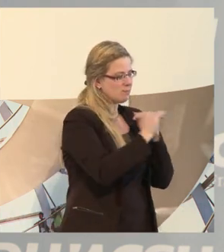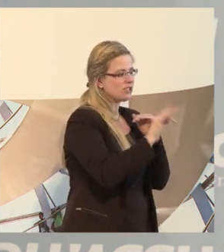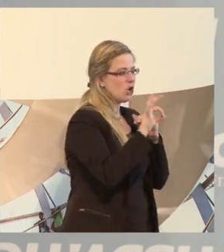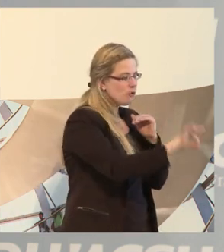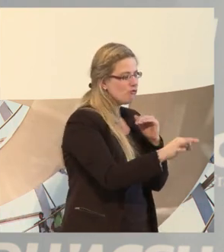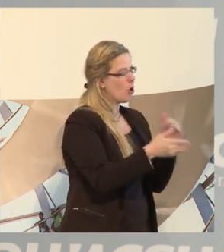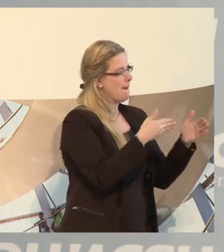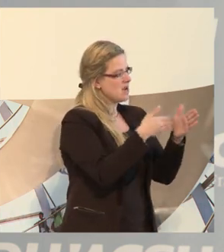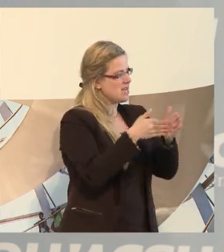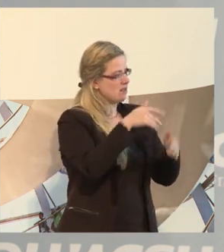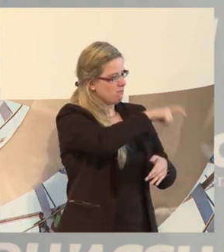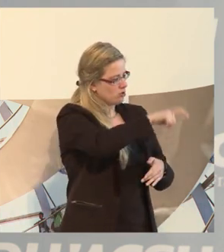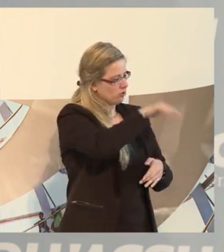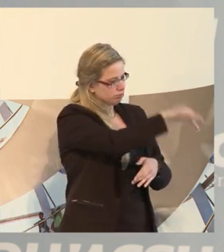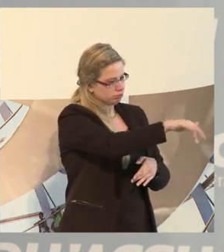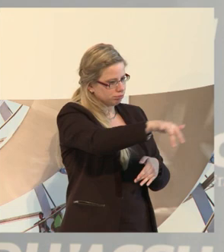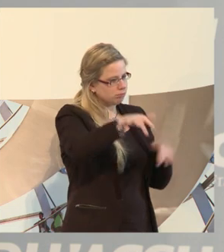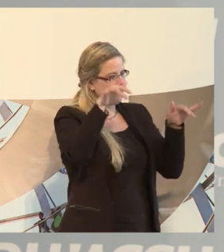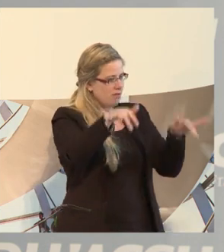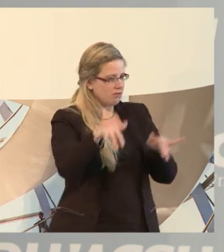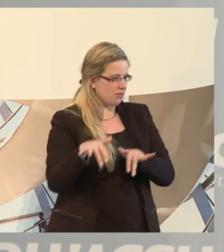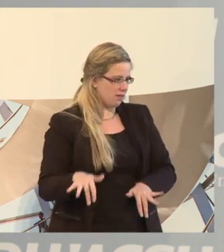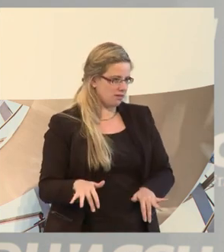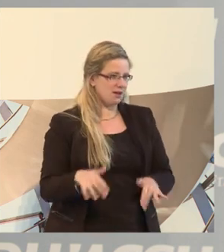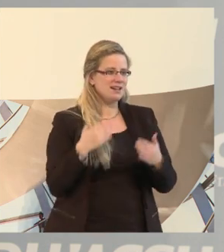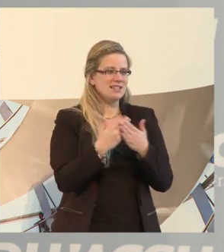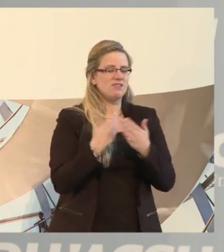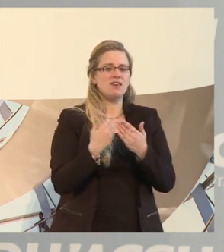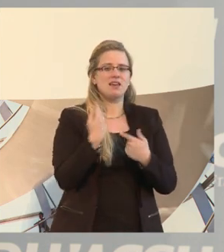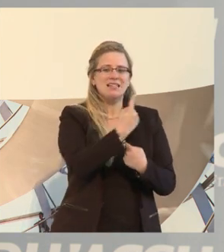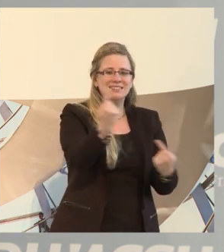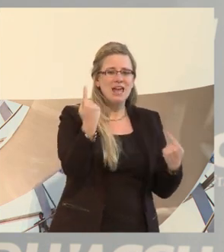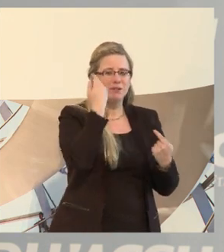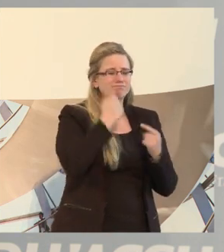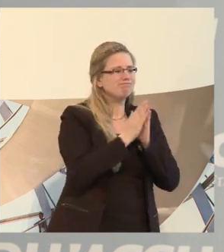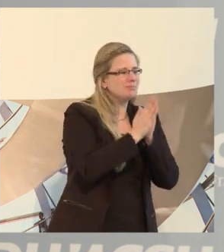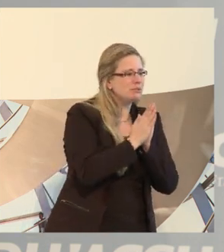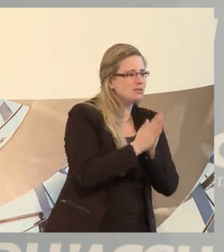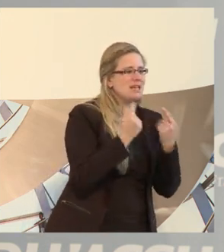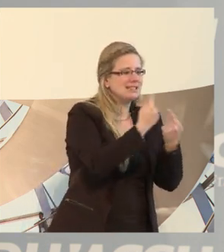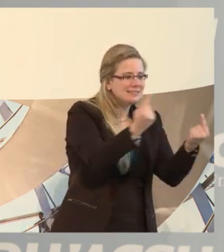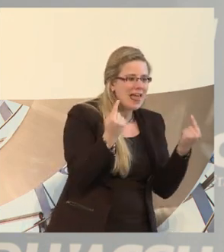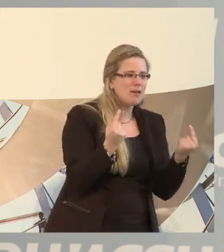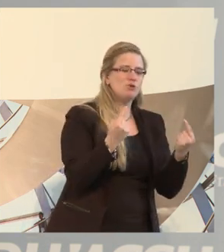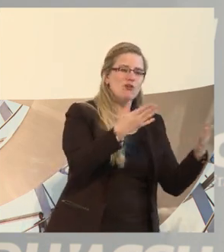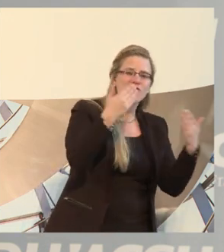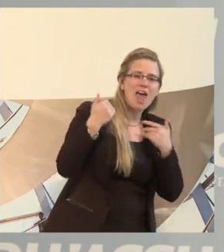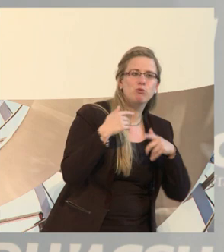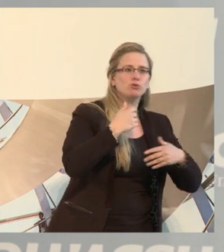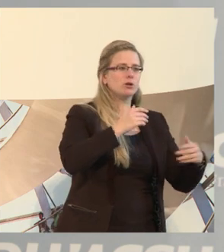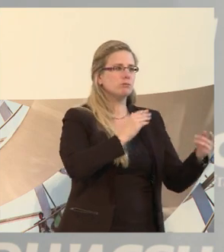funktionieren. Und da möchte ich auch Sie bitten, einfach dafür zu werben, von guten Erfahrungen zu erzählen, aufzuklären,